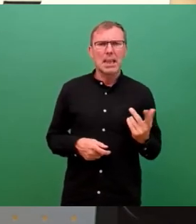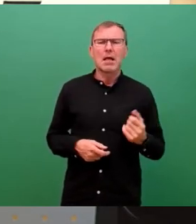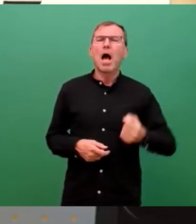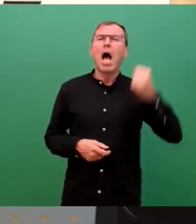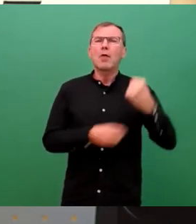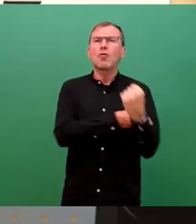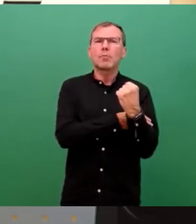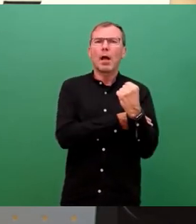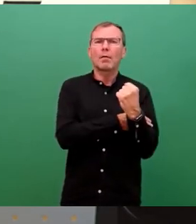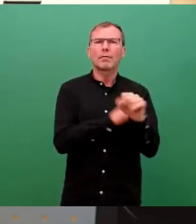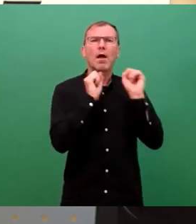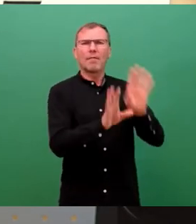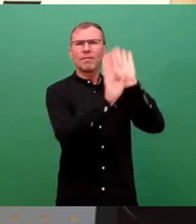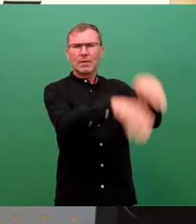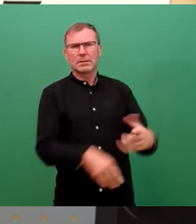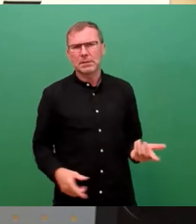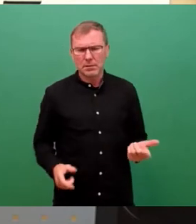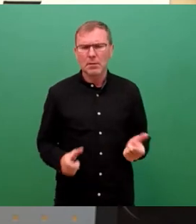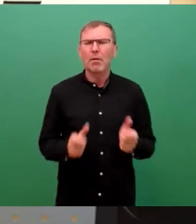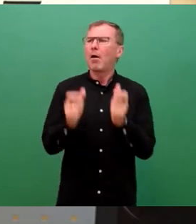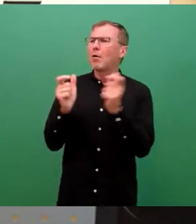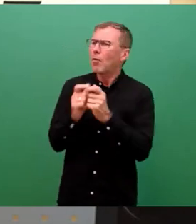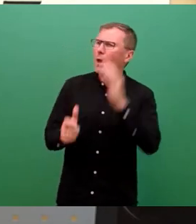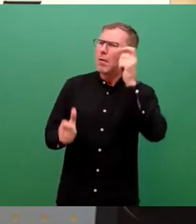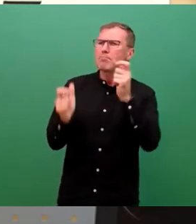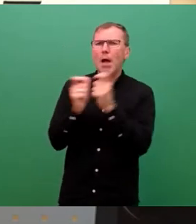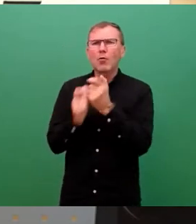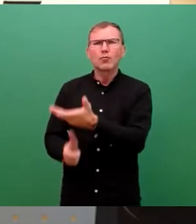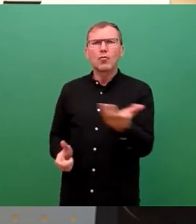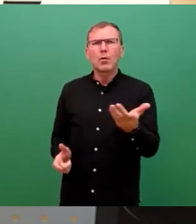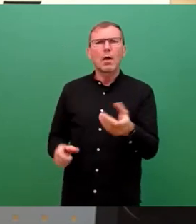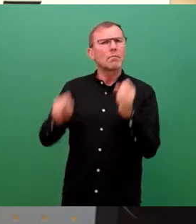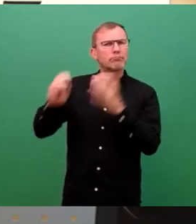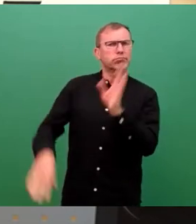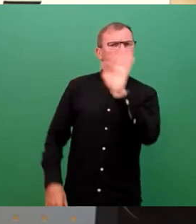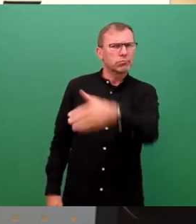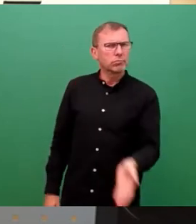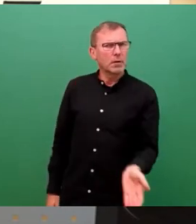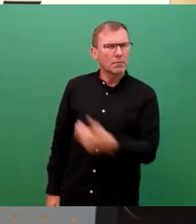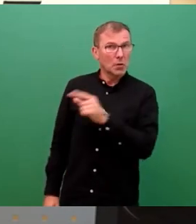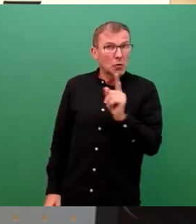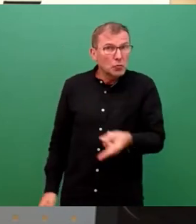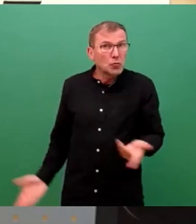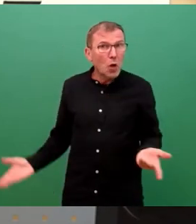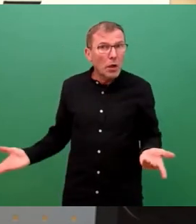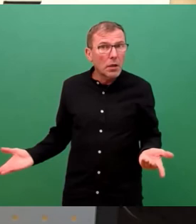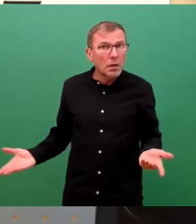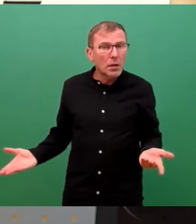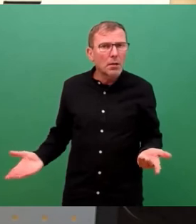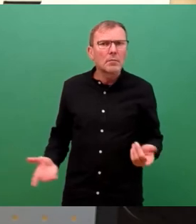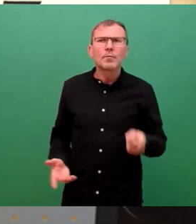zugekehrt. Kohle, Braunkohle, fossile Energien sollen ebenfalls keine Rolle mehr spielen. Es soll